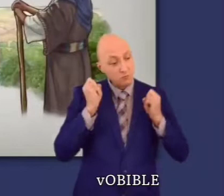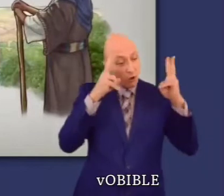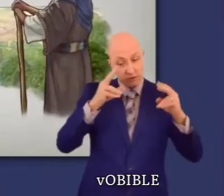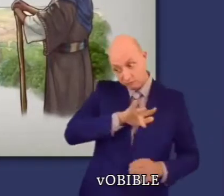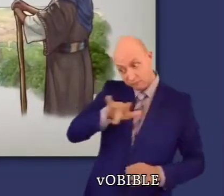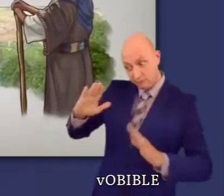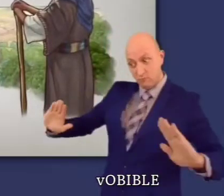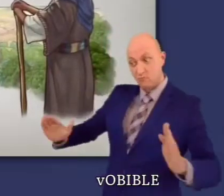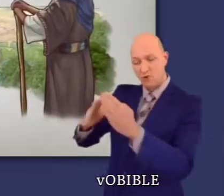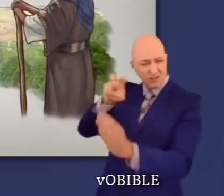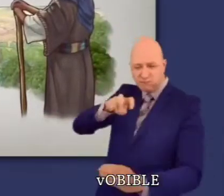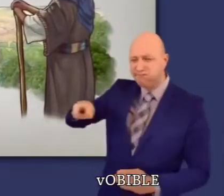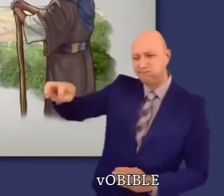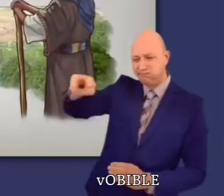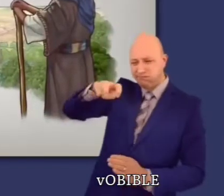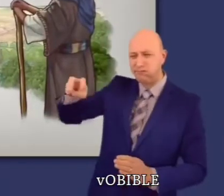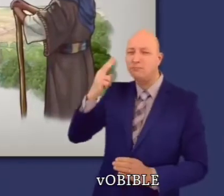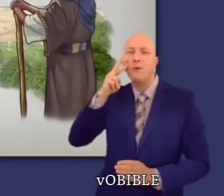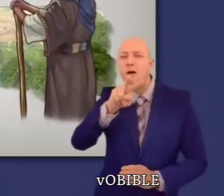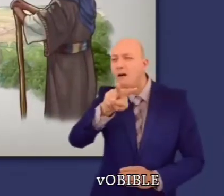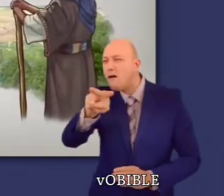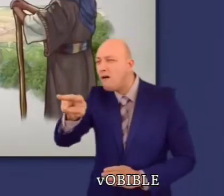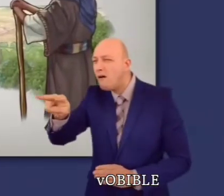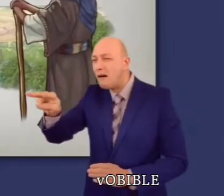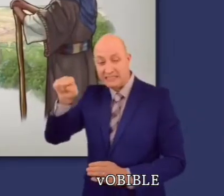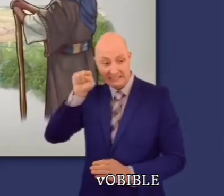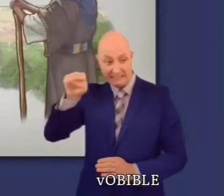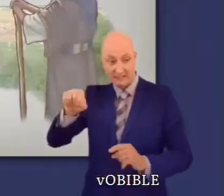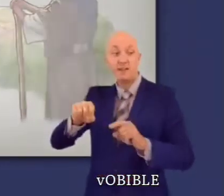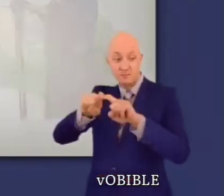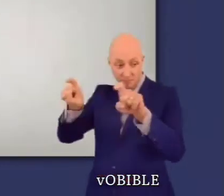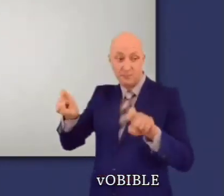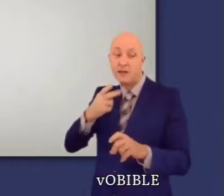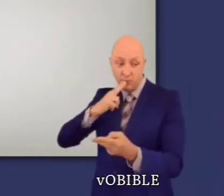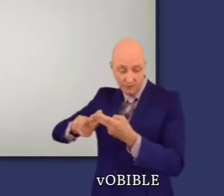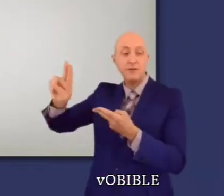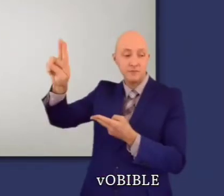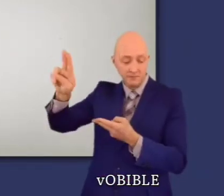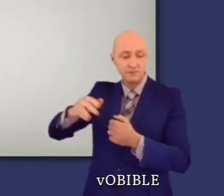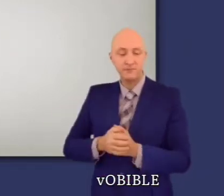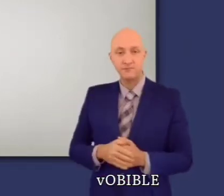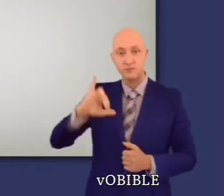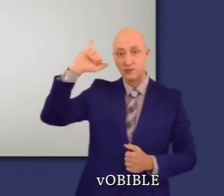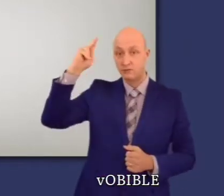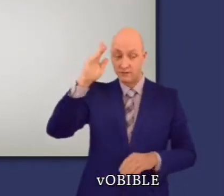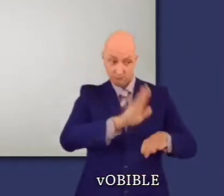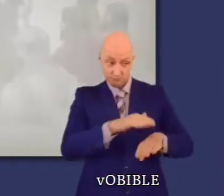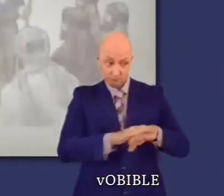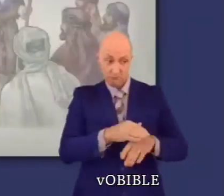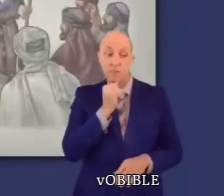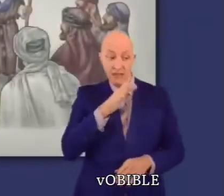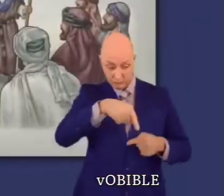Moïse de monter dans une montagne de la région des Abarim pour voir la terre promise. Comme Moïse va bientôt mourir,